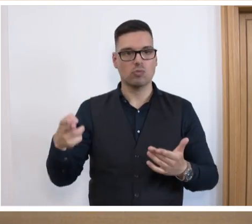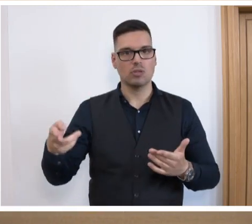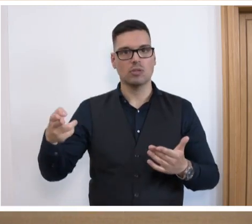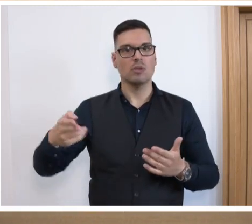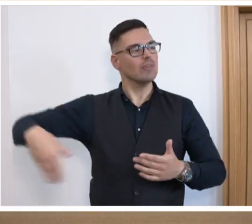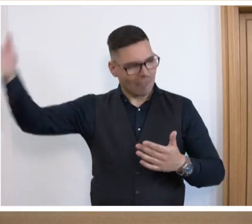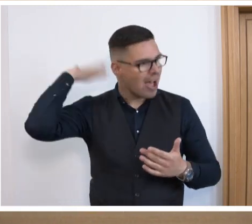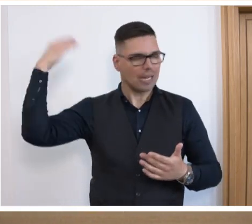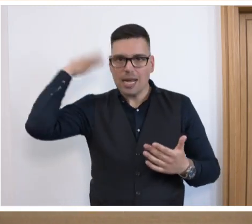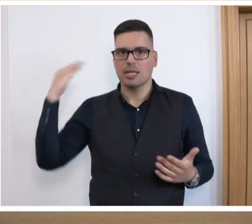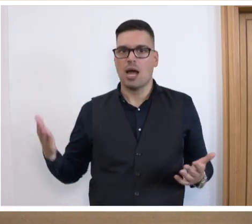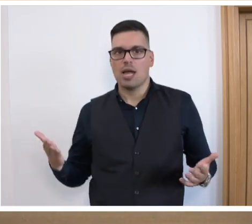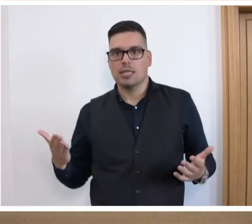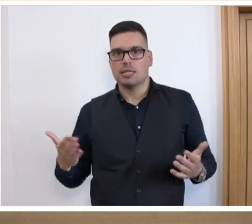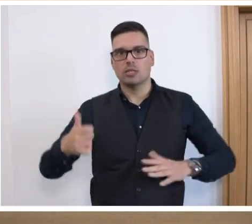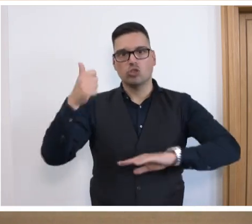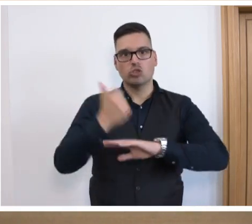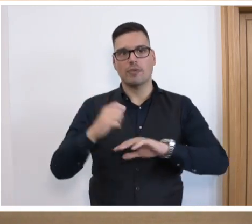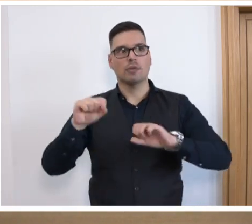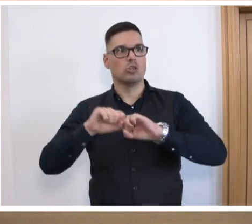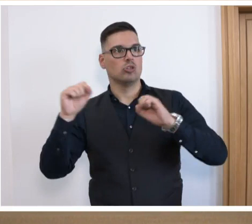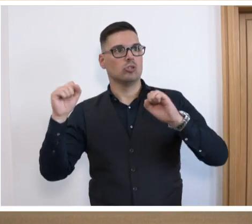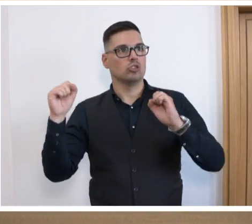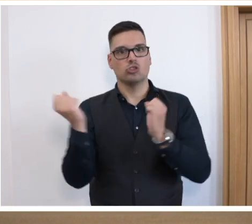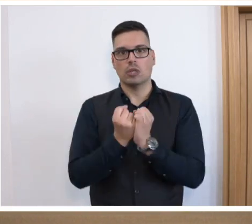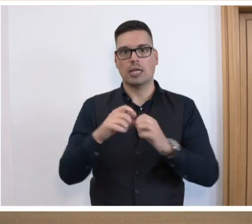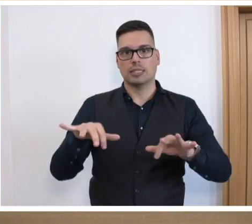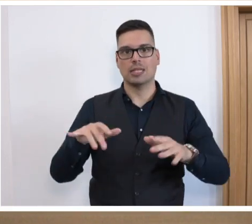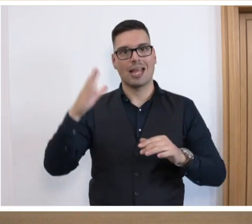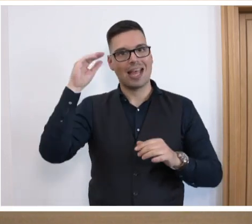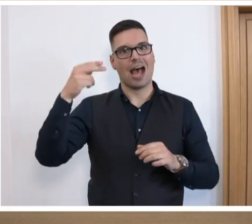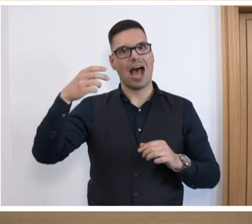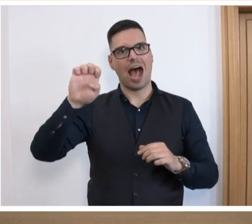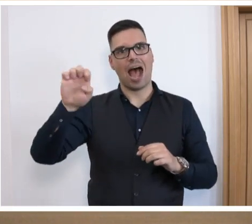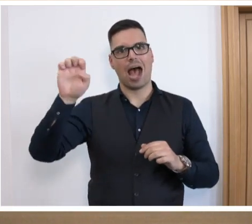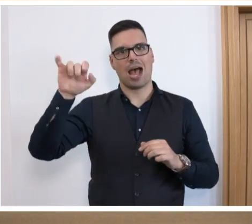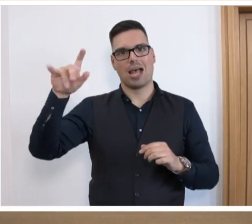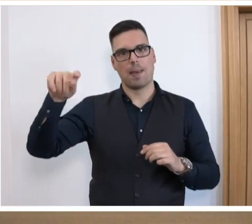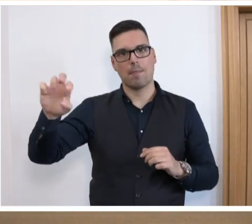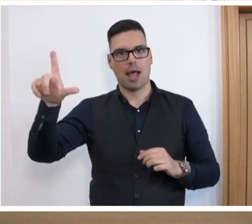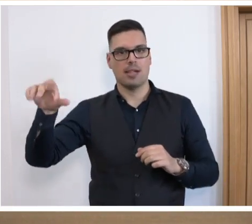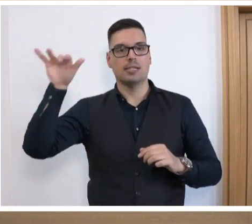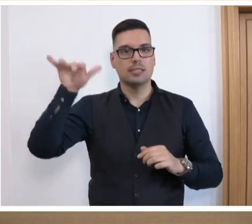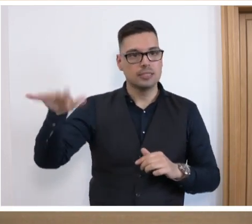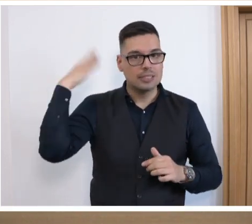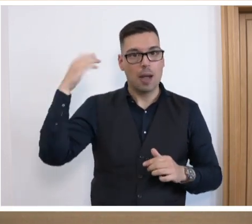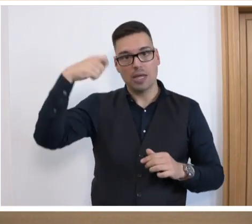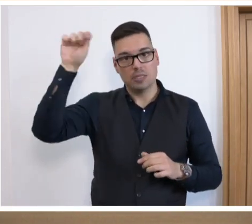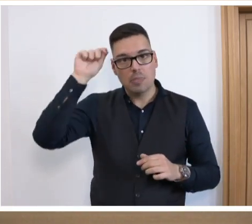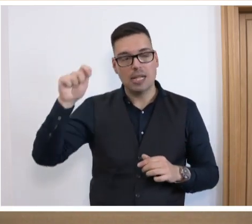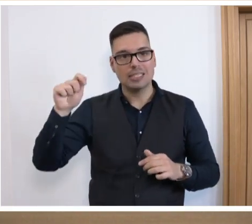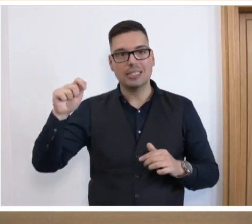denn in der Vergangenheit? Da hat der Chef der Staatskanzlei, Henrik Eitel, damals die Bevollmächtigtenstelle in Berlin